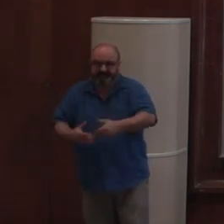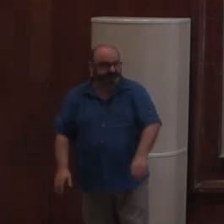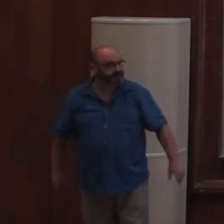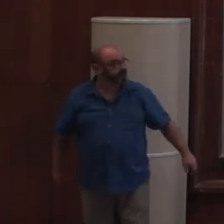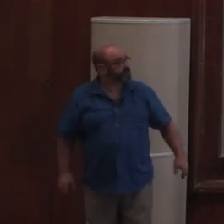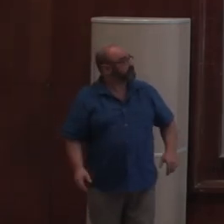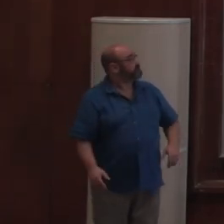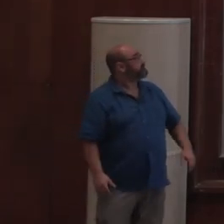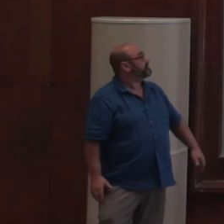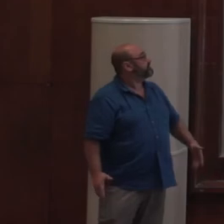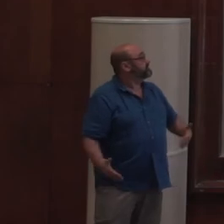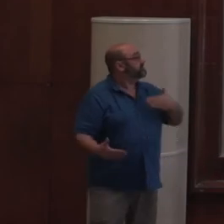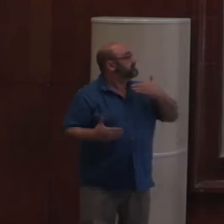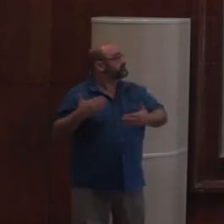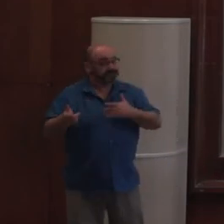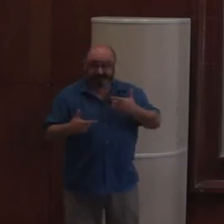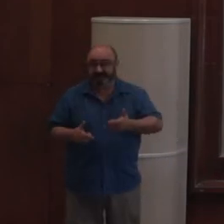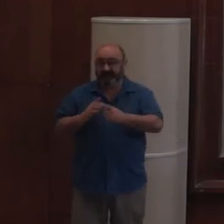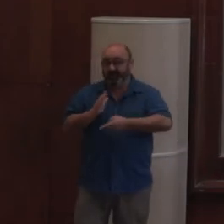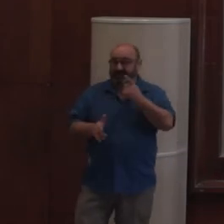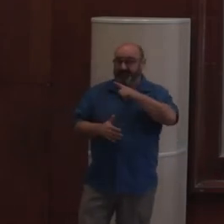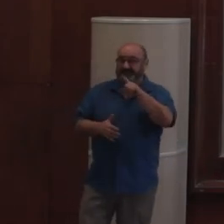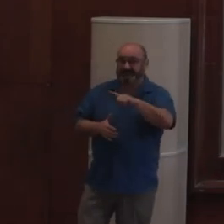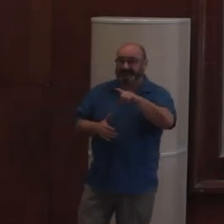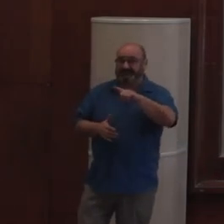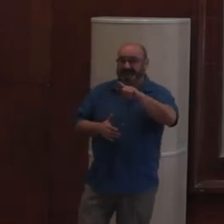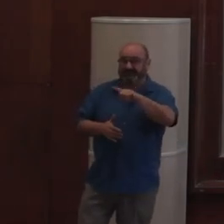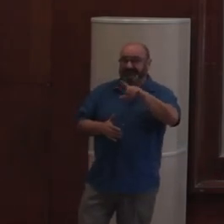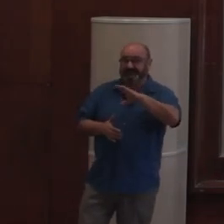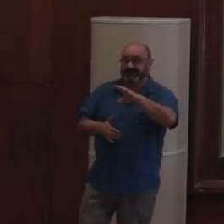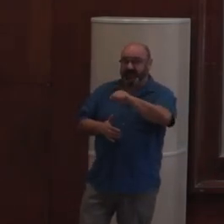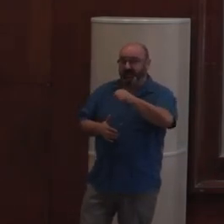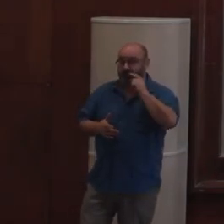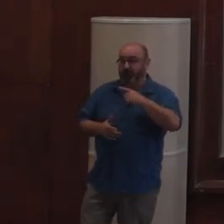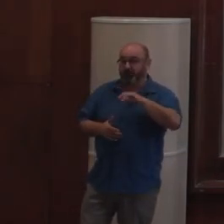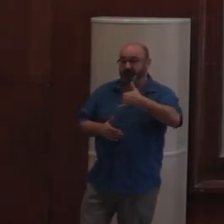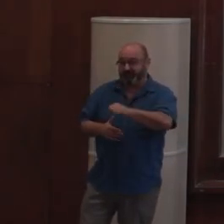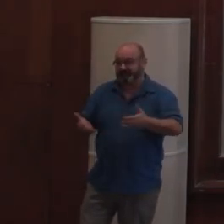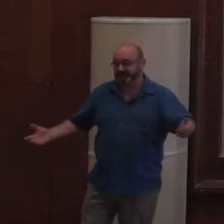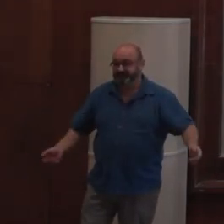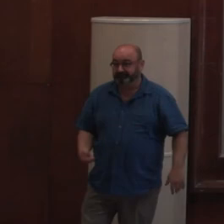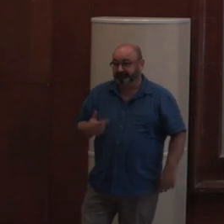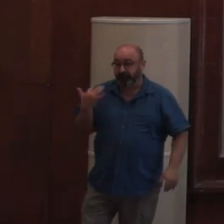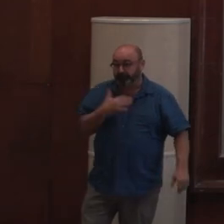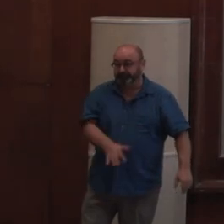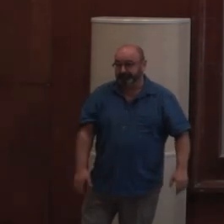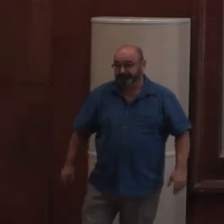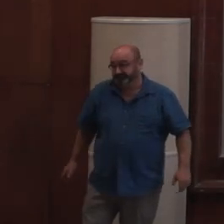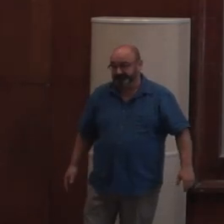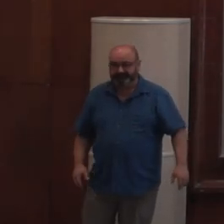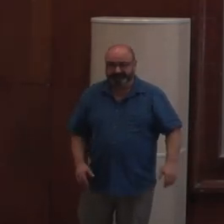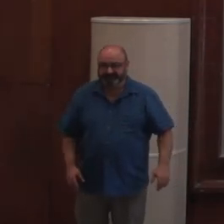Donc, ça, c'est intéressant. Grosso modo, on est en train de refaire la ZCA en JavaScript. Et on s'amuse bien. Alors, du coup, la question, c'est